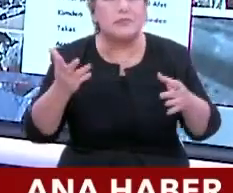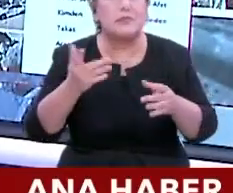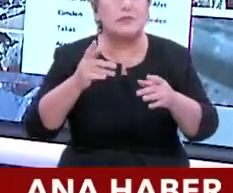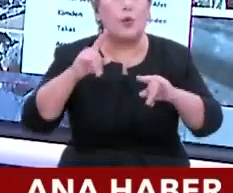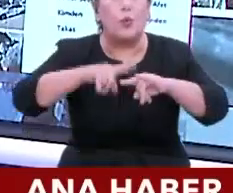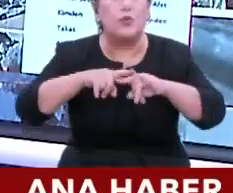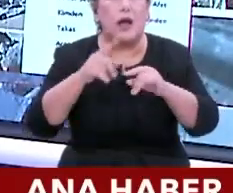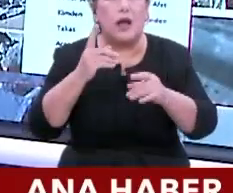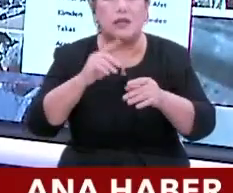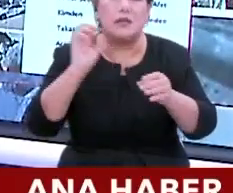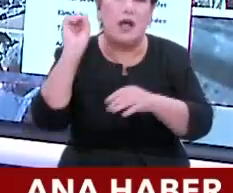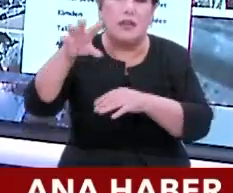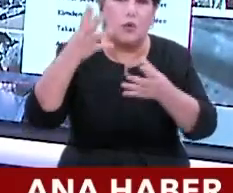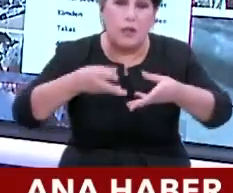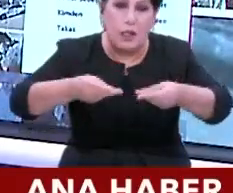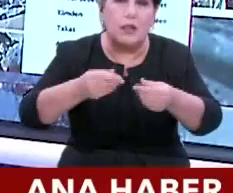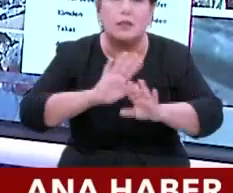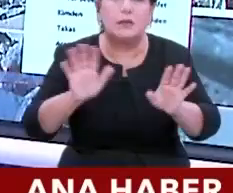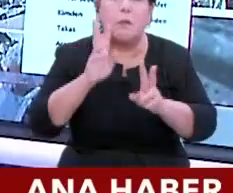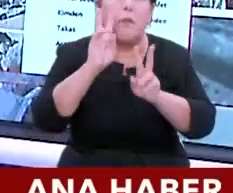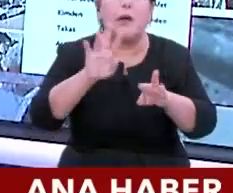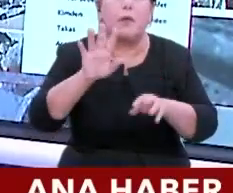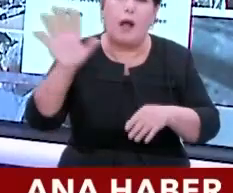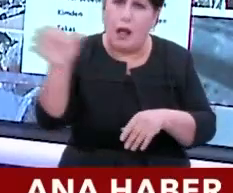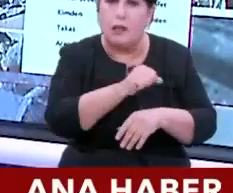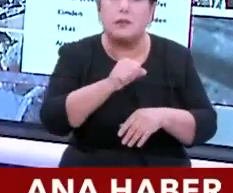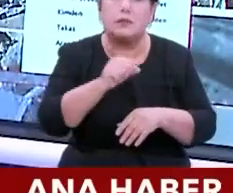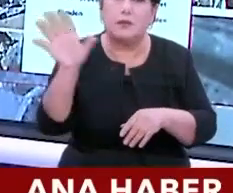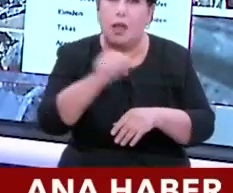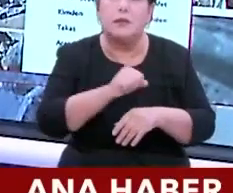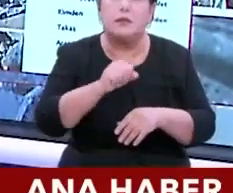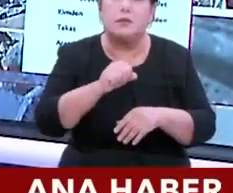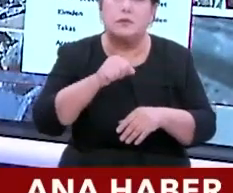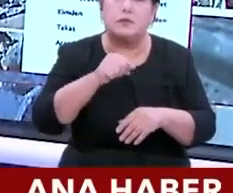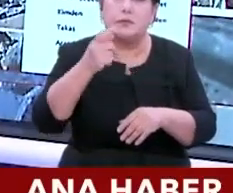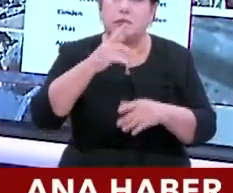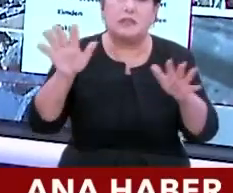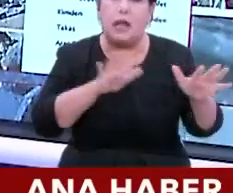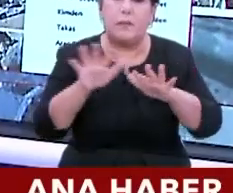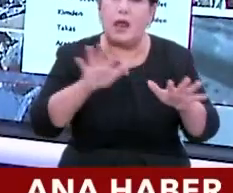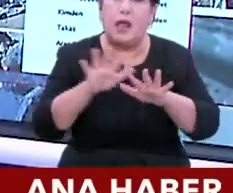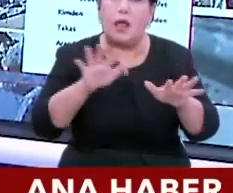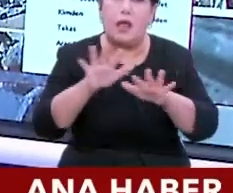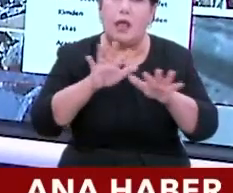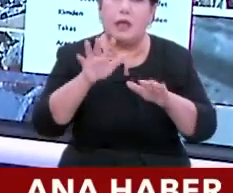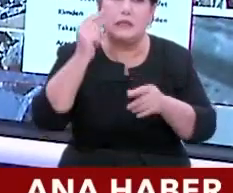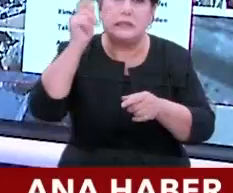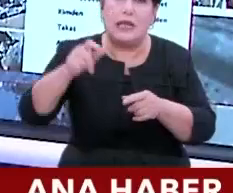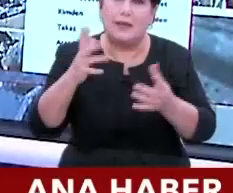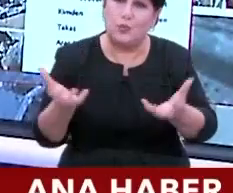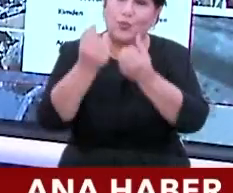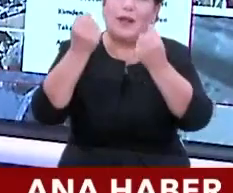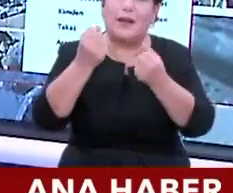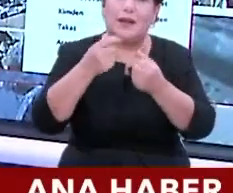bakmayın lütfen. Bu insanları elinizde uzatın, yardım elinize alın bu araçları götürün. Birazcık da üstüne koyun, tahmin edin olsun bitsin. Bir